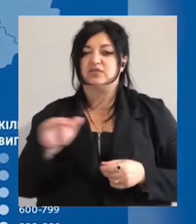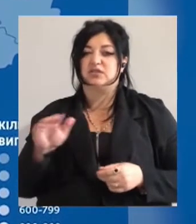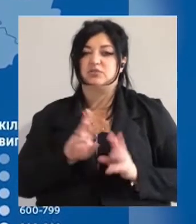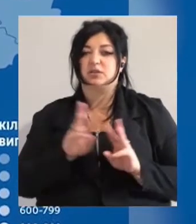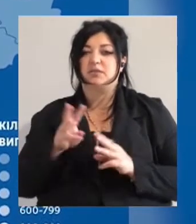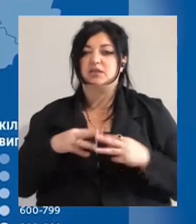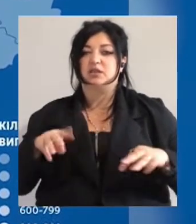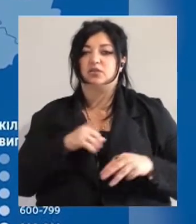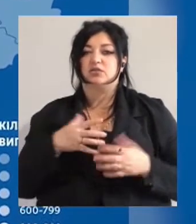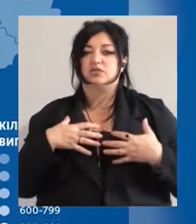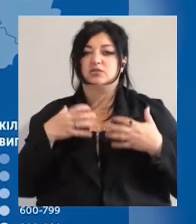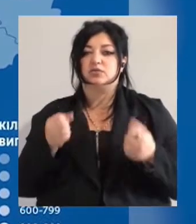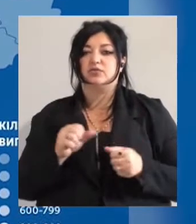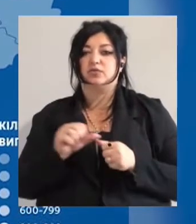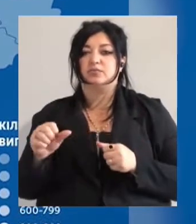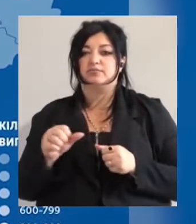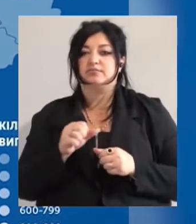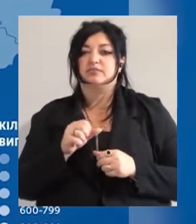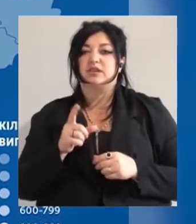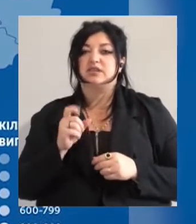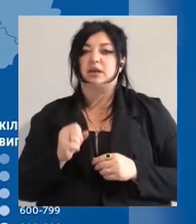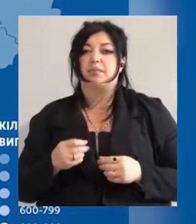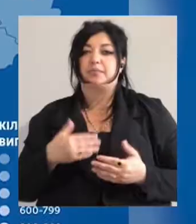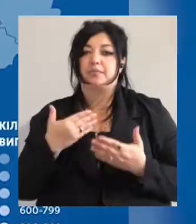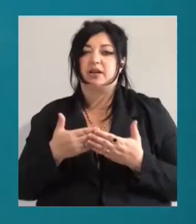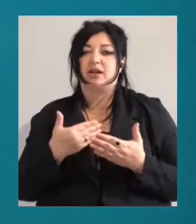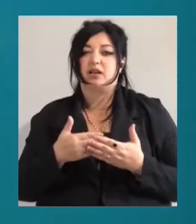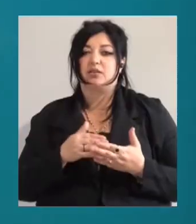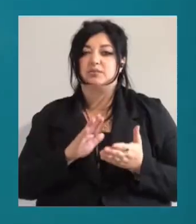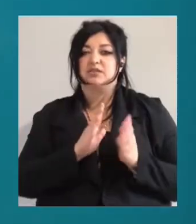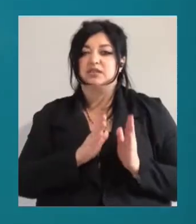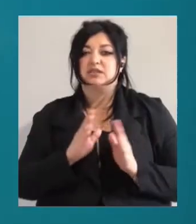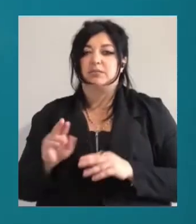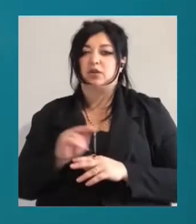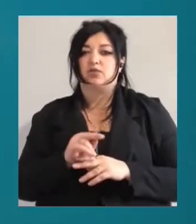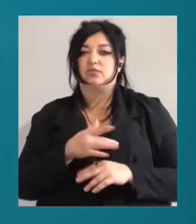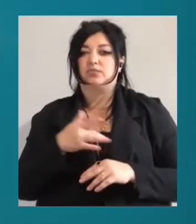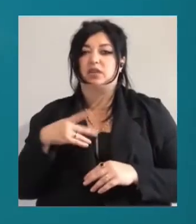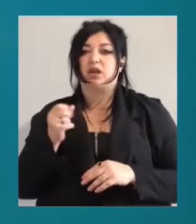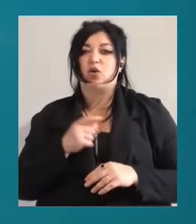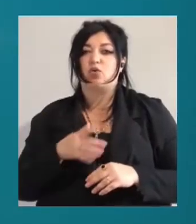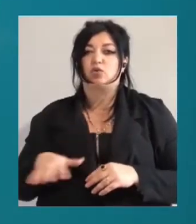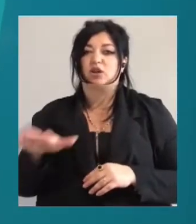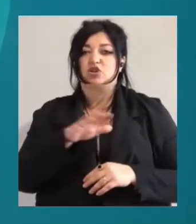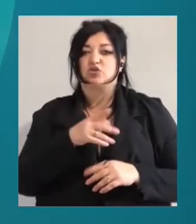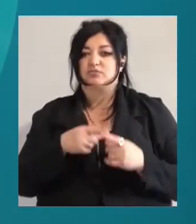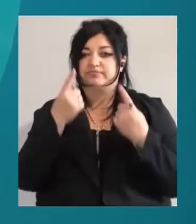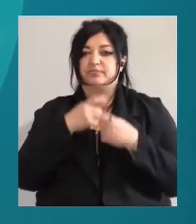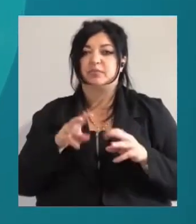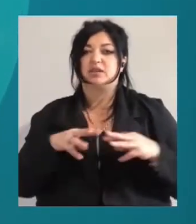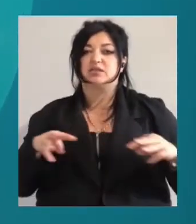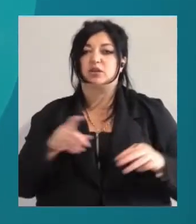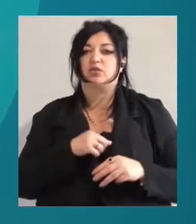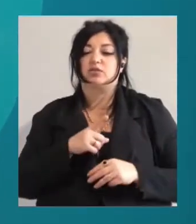Українську медицину реформуватимуть за прикладом системи лікування туберкульозу на Одещині. Про це заявив міністр охорони здоров'я Максим